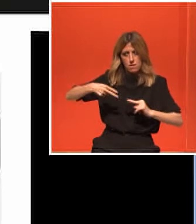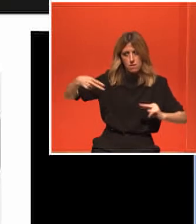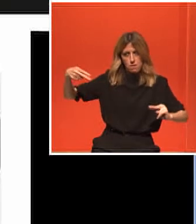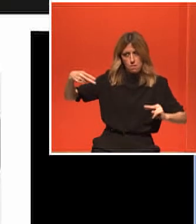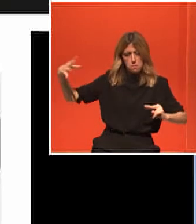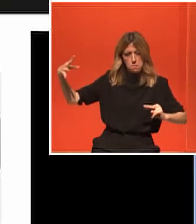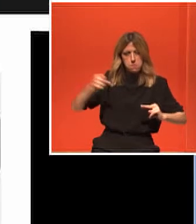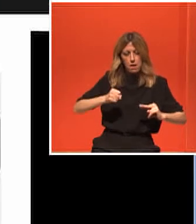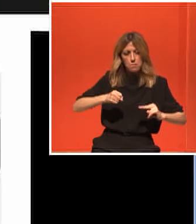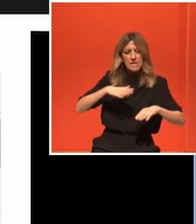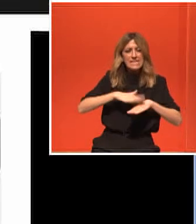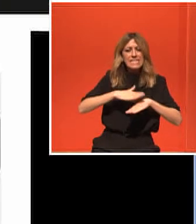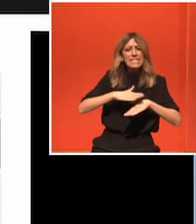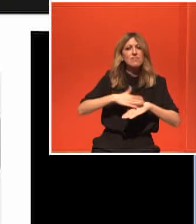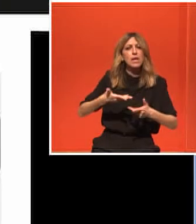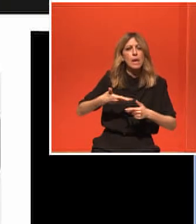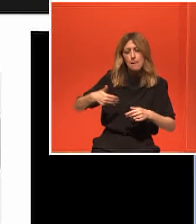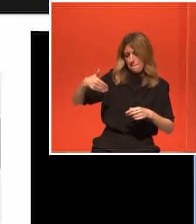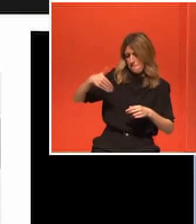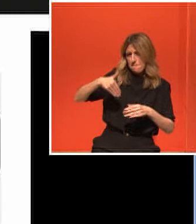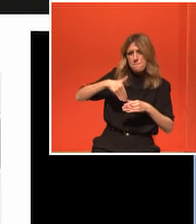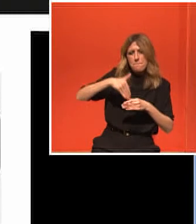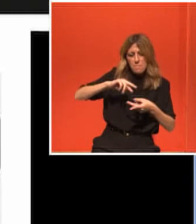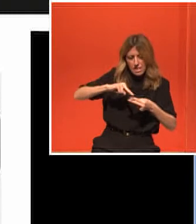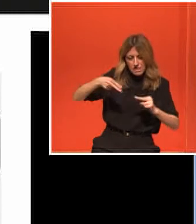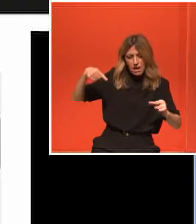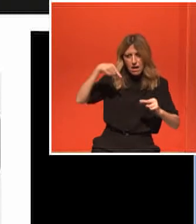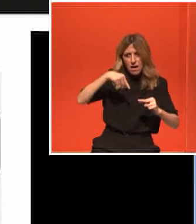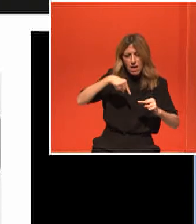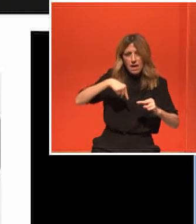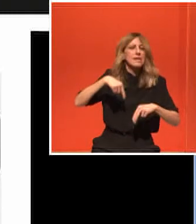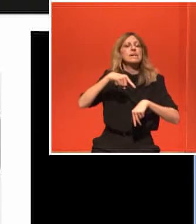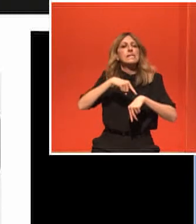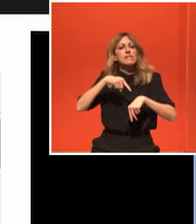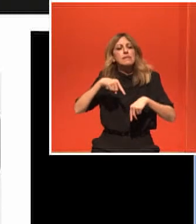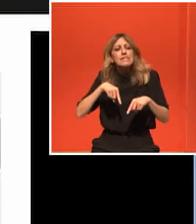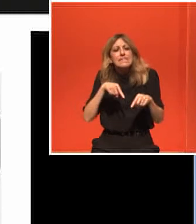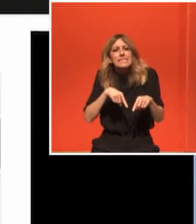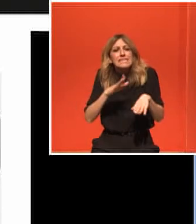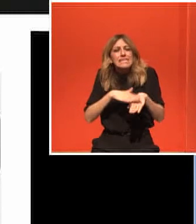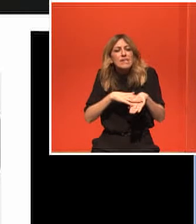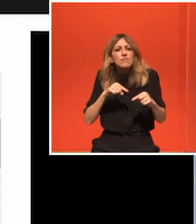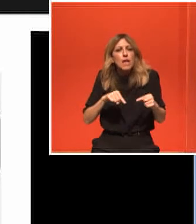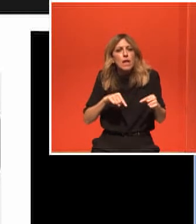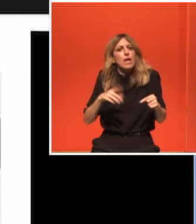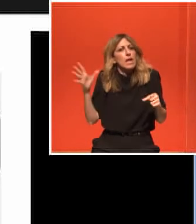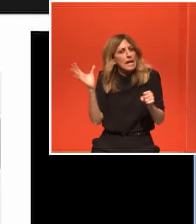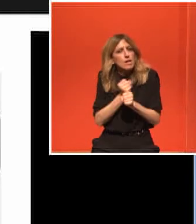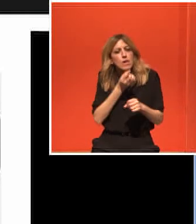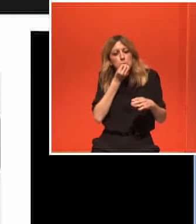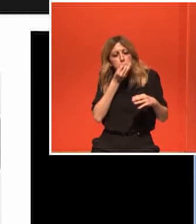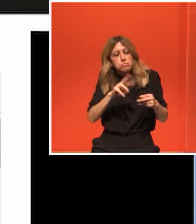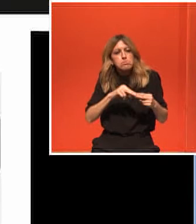που γίνονται μέσα στο γενετικό μας υλικό που εξηγούν το θεραπευτικό αποτέλεσμα.